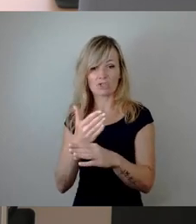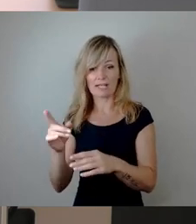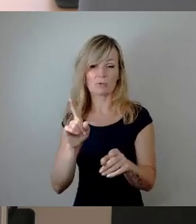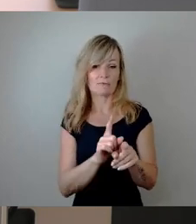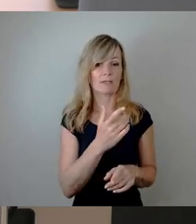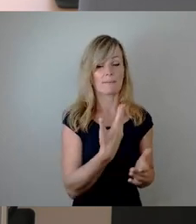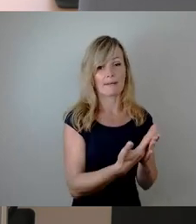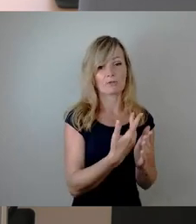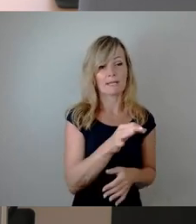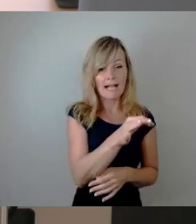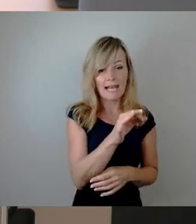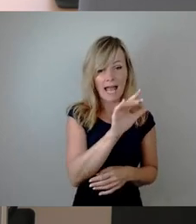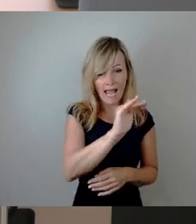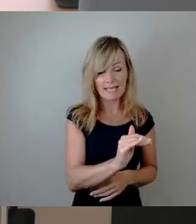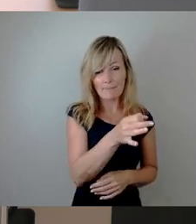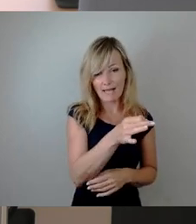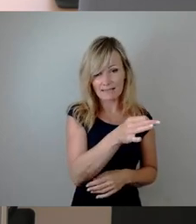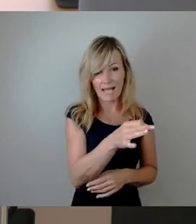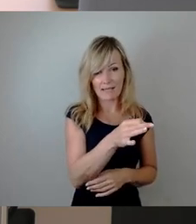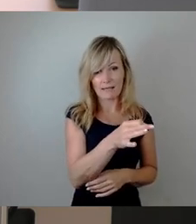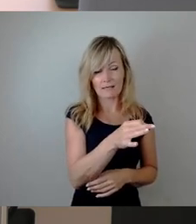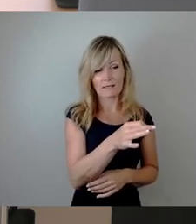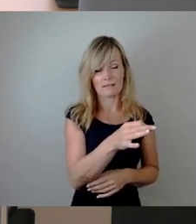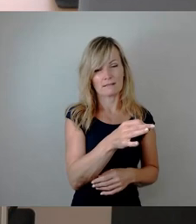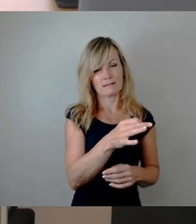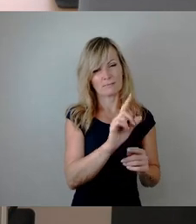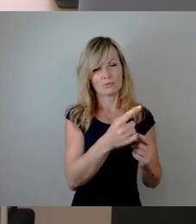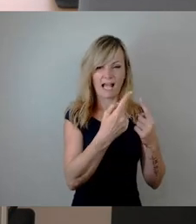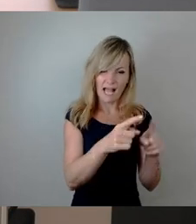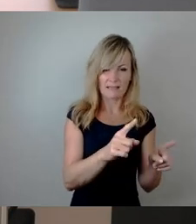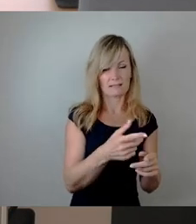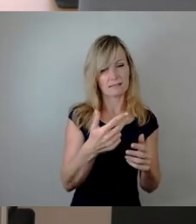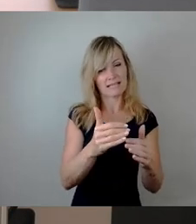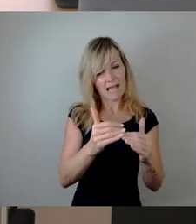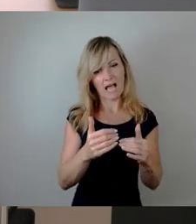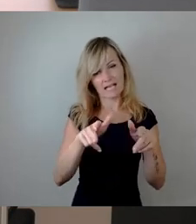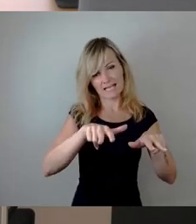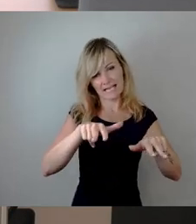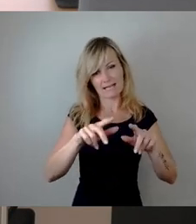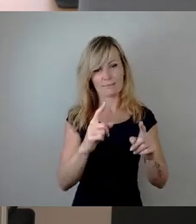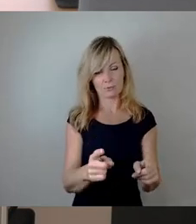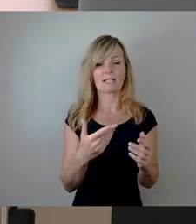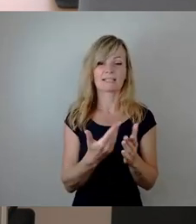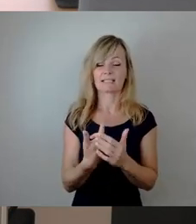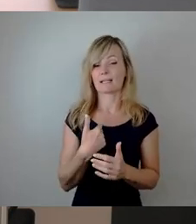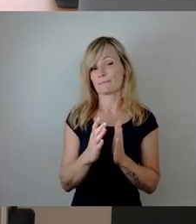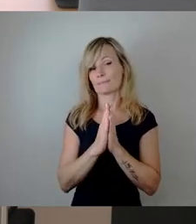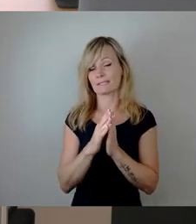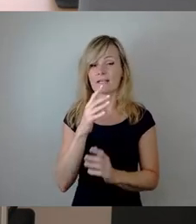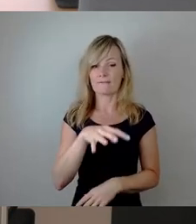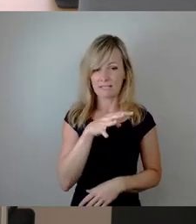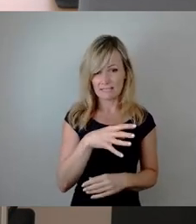eine sehr kleine Partei. Da muss nachgeregelt werden. Und deshalb bitte ich darum, dieser 14er